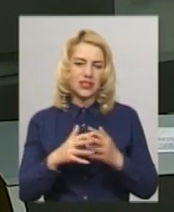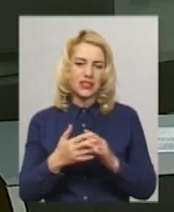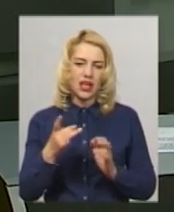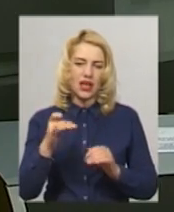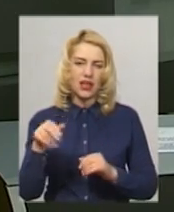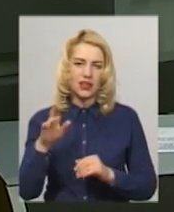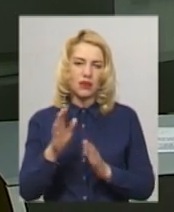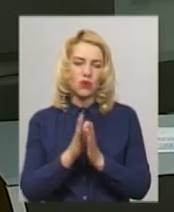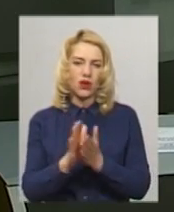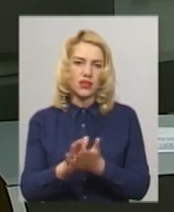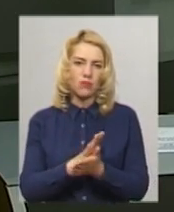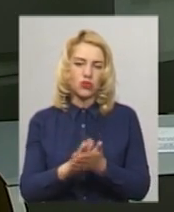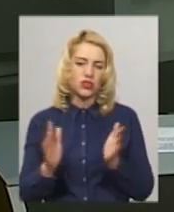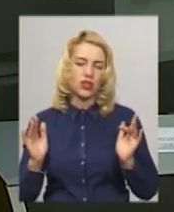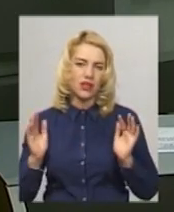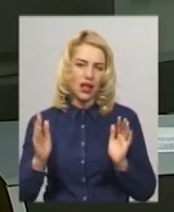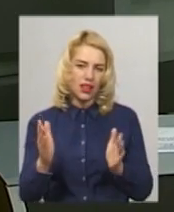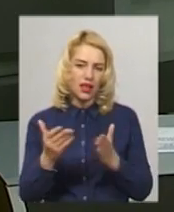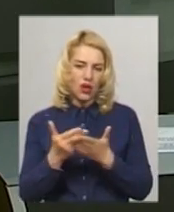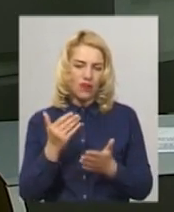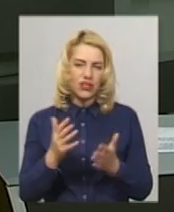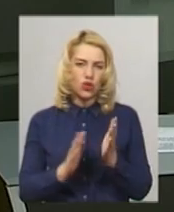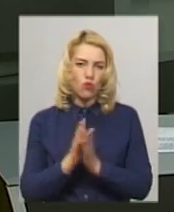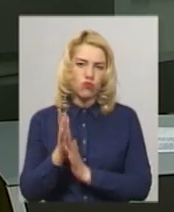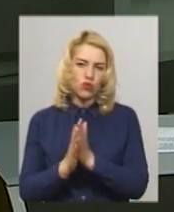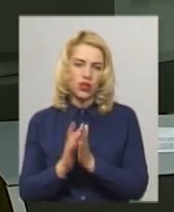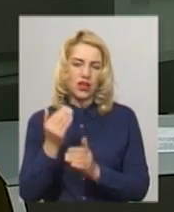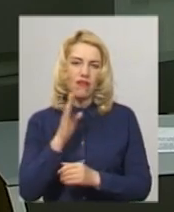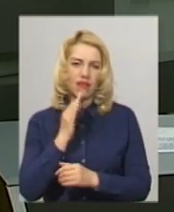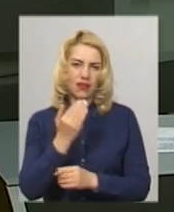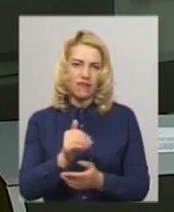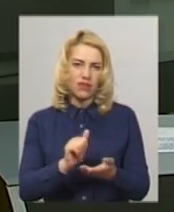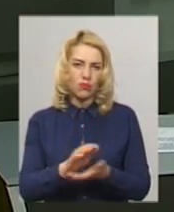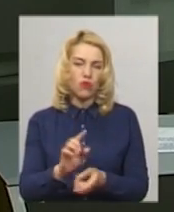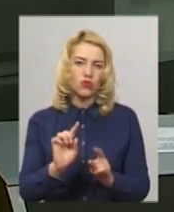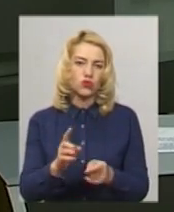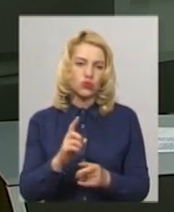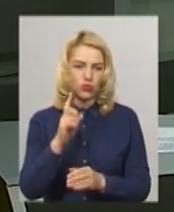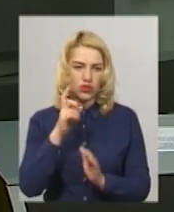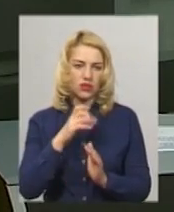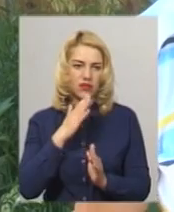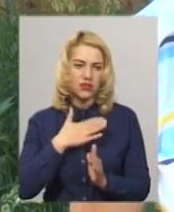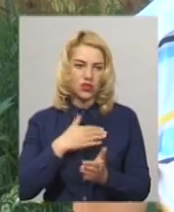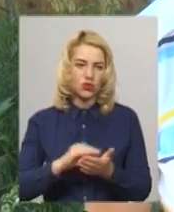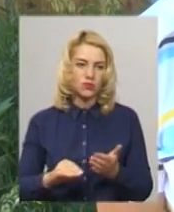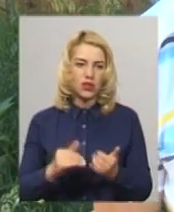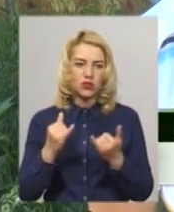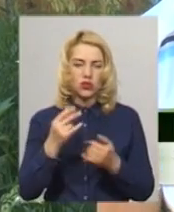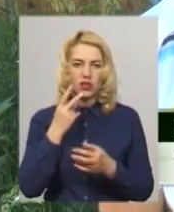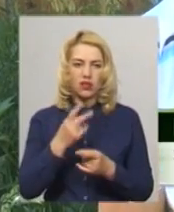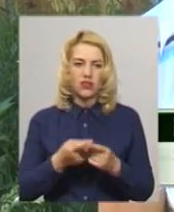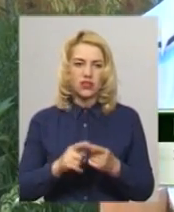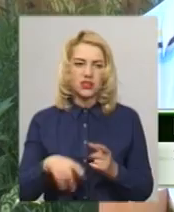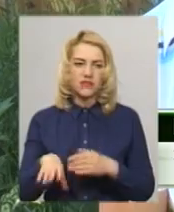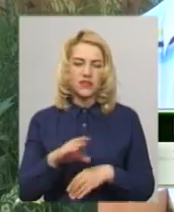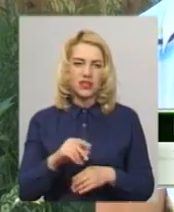із проханням почистити алею від бур'янів. Та їй відмовили. Чому, дізнавались наші кореспонденти. Сьогодні, дивлячись на це